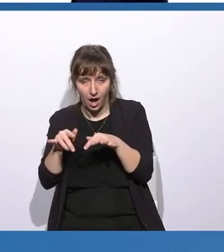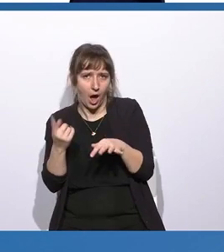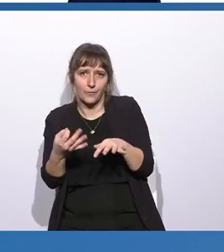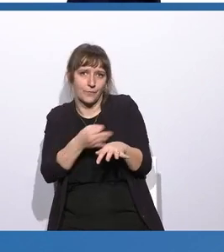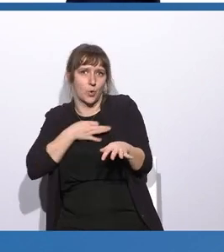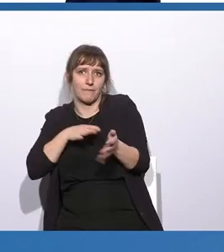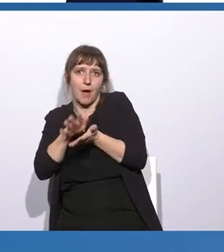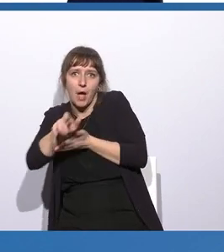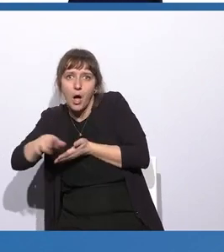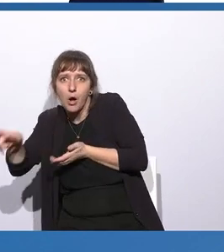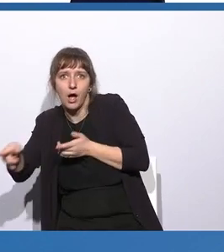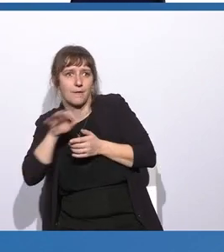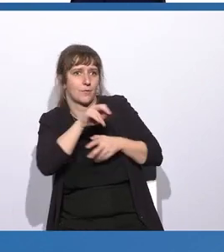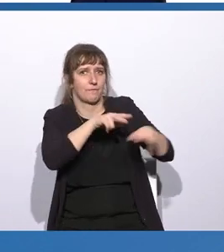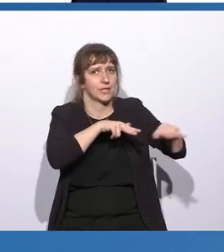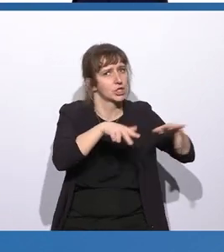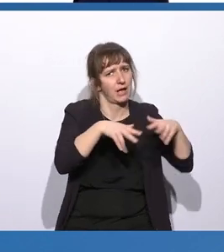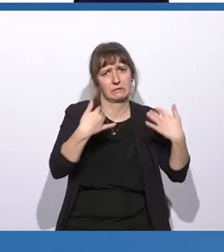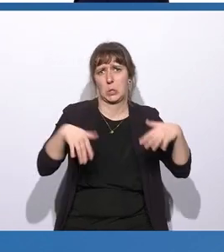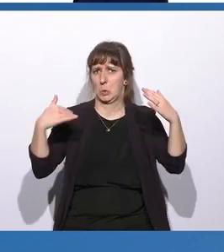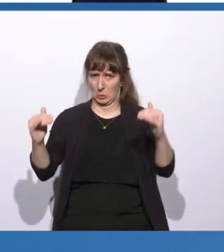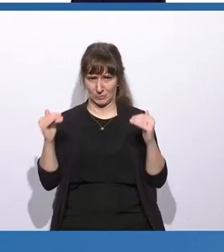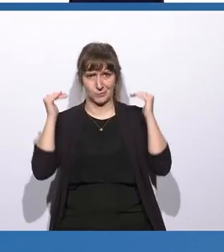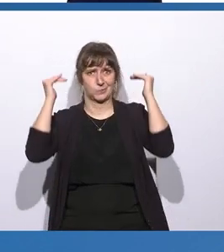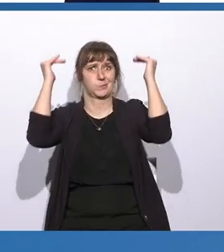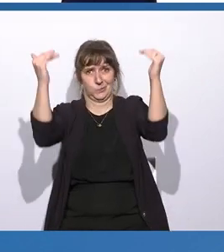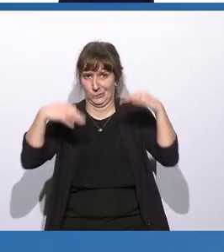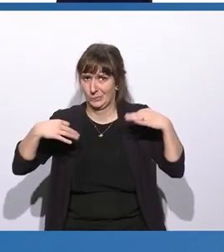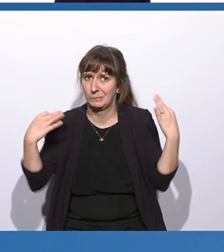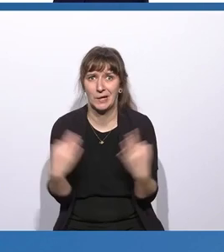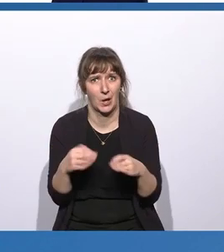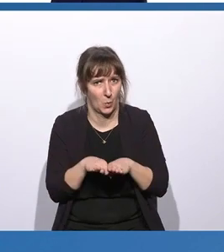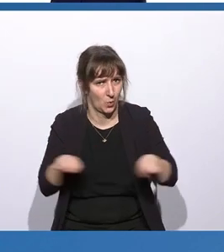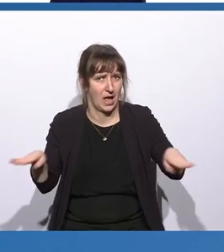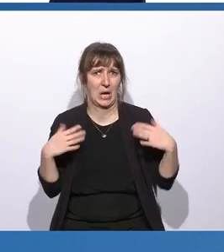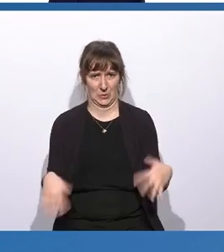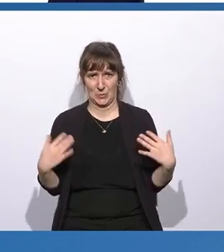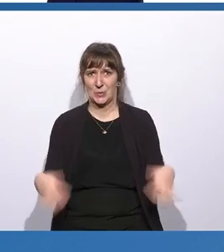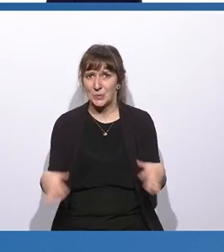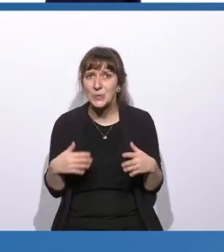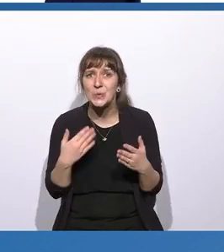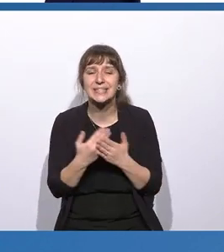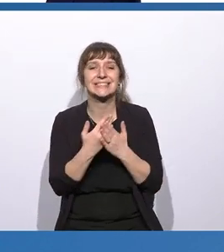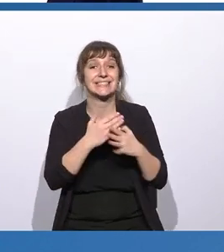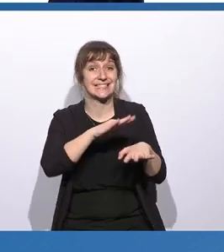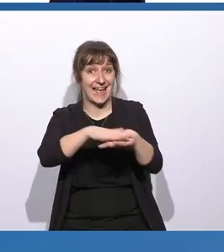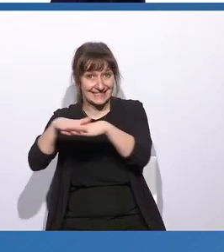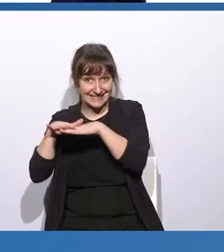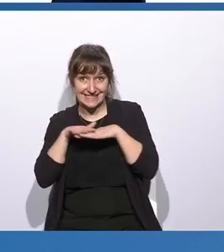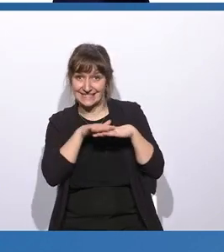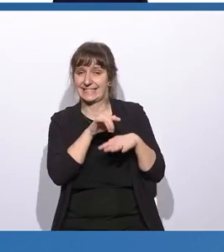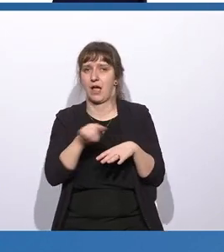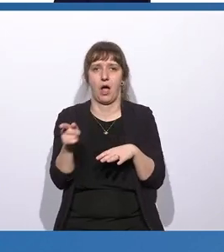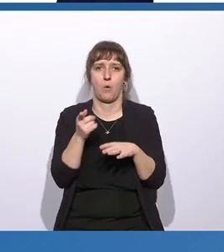und Verbraucher und für die Wirtschaft eine sehr, sehr hohe Bedeutung. Und natürlich sind diese Netze in gewisser Art und Weise